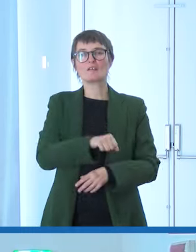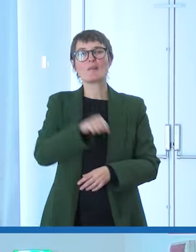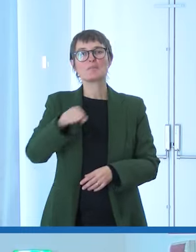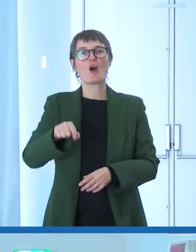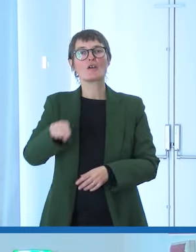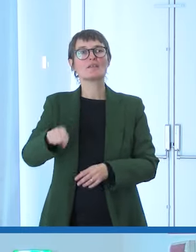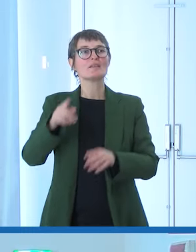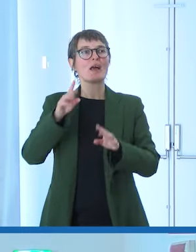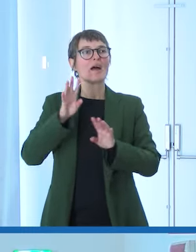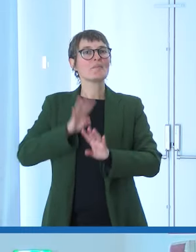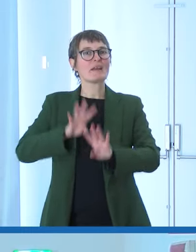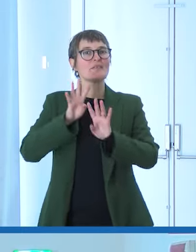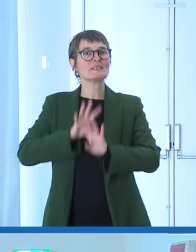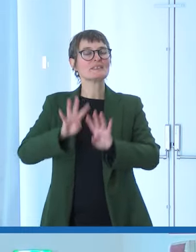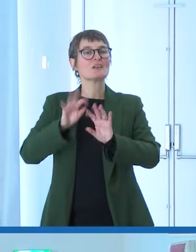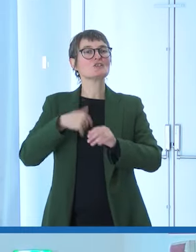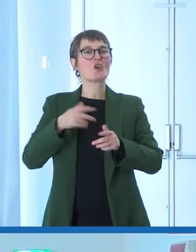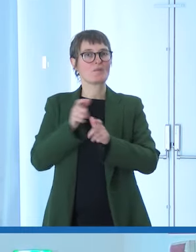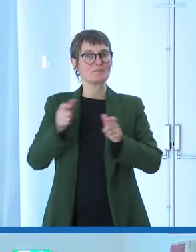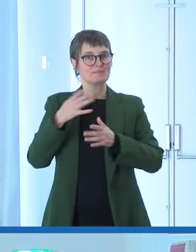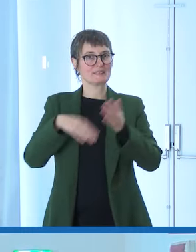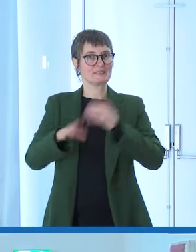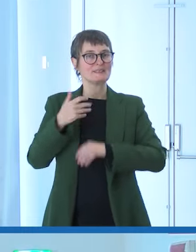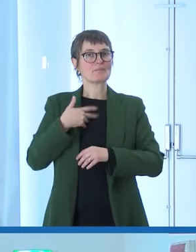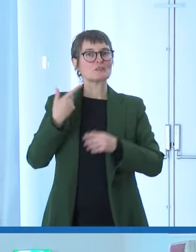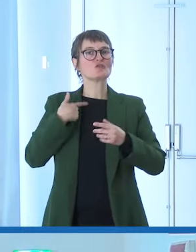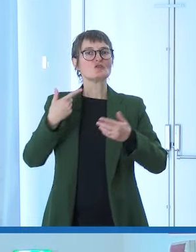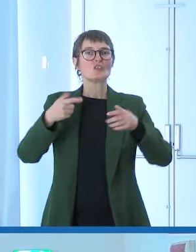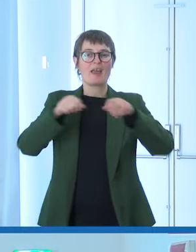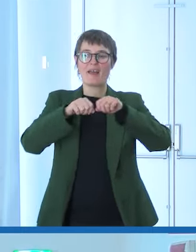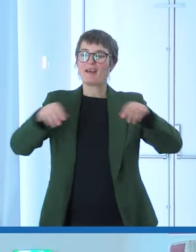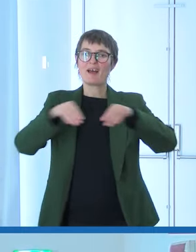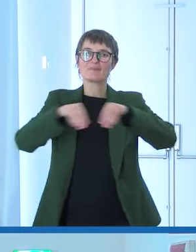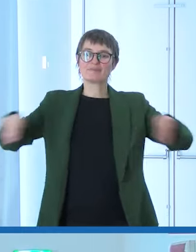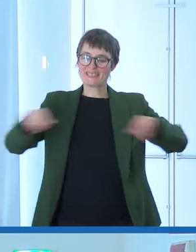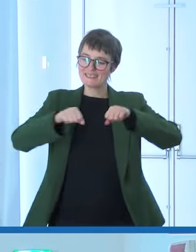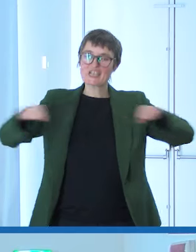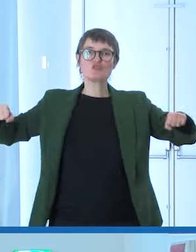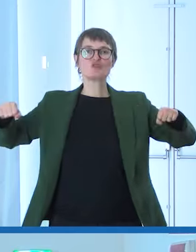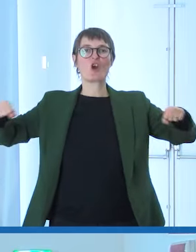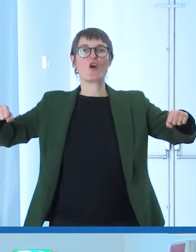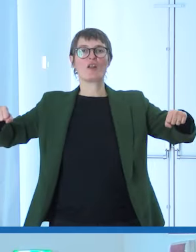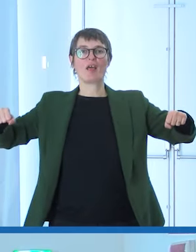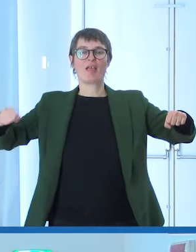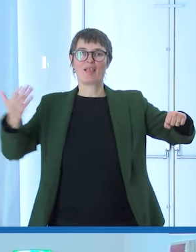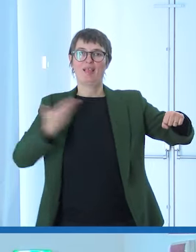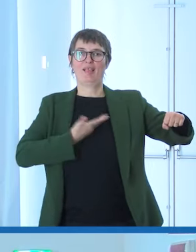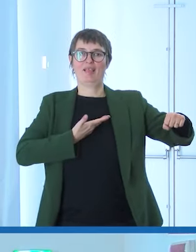disabili. C'è uno striscione che mi è rimasto impresso e che recava la scritta